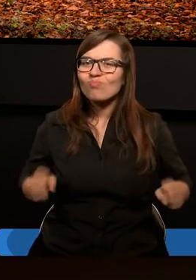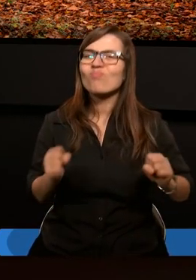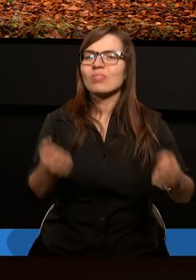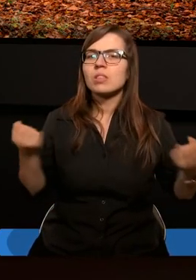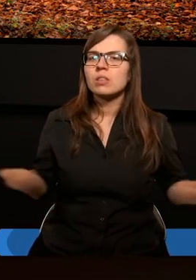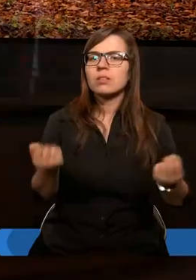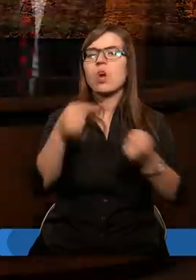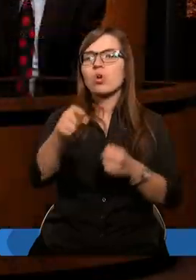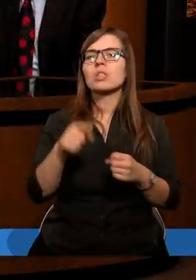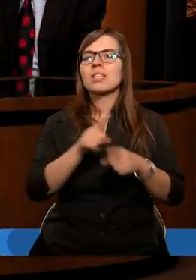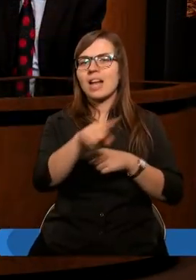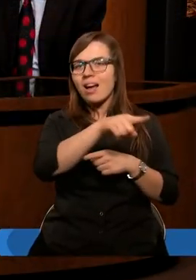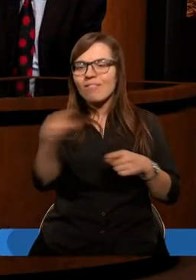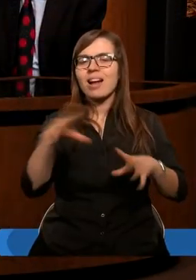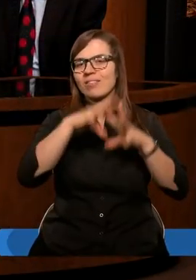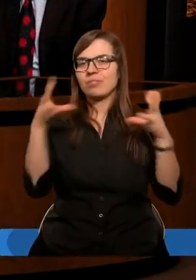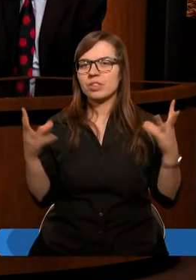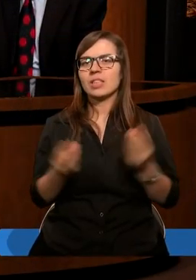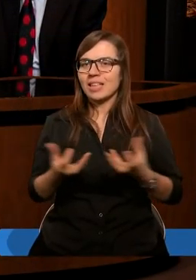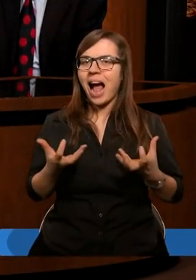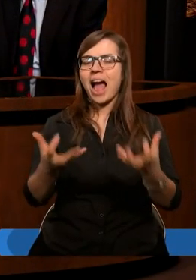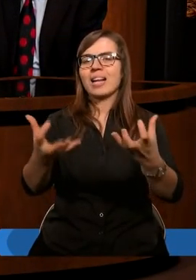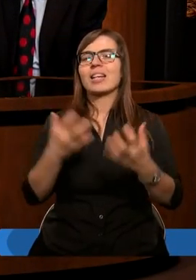pełnego całego Izraela.